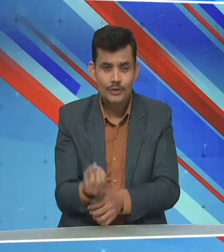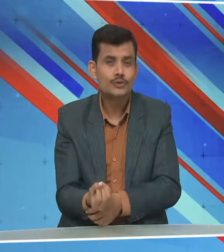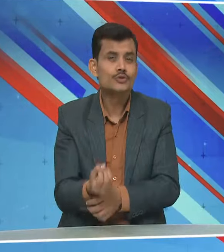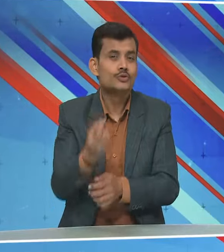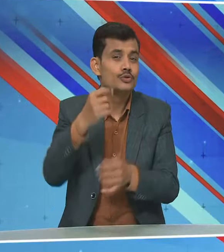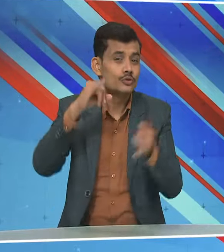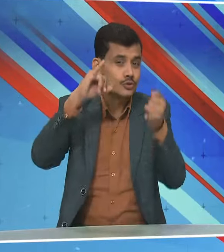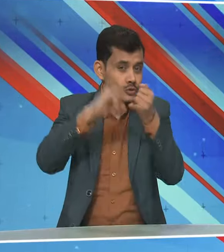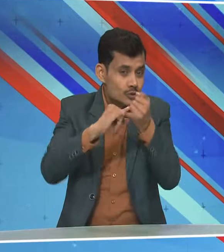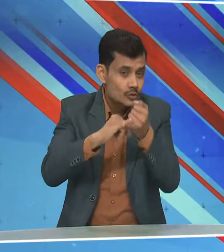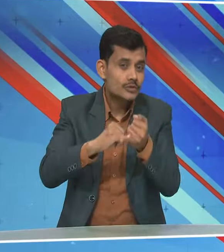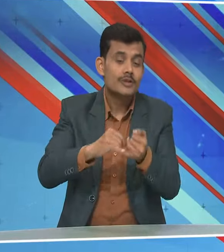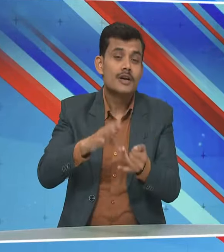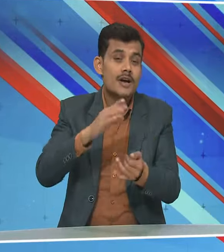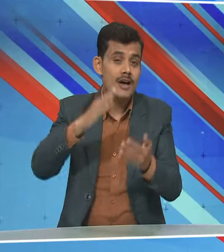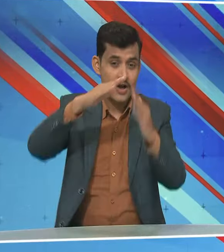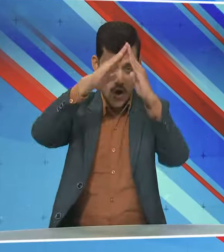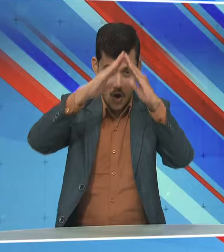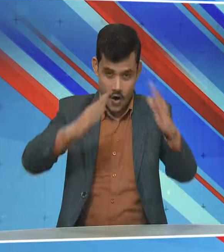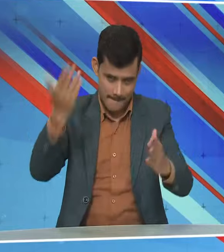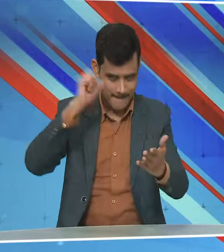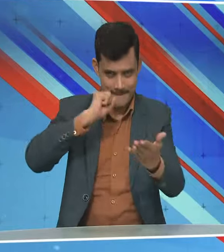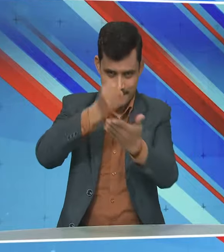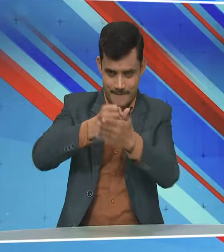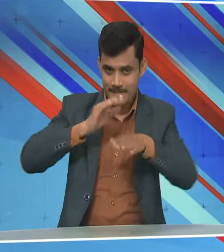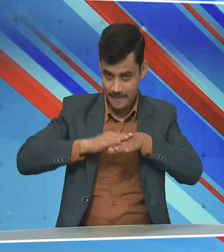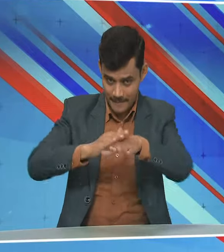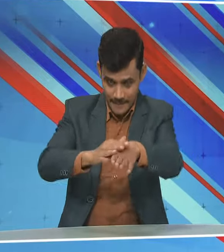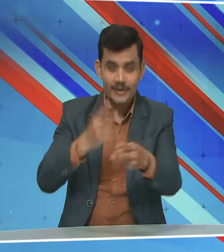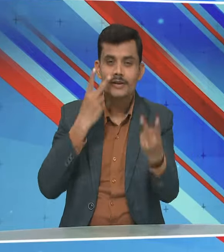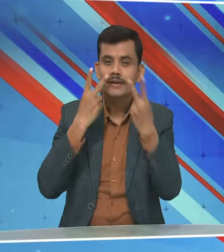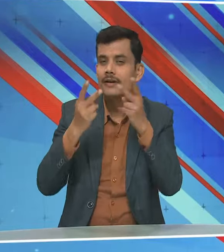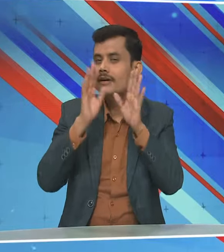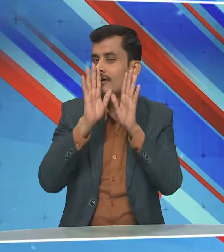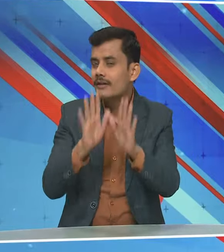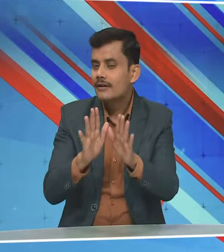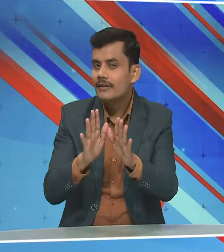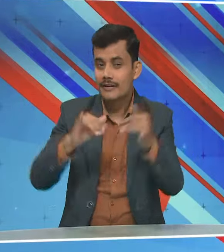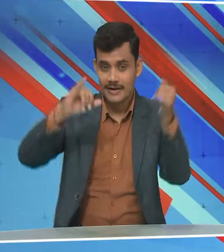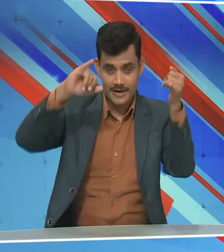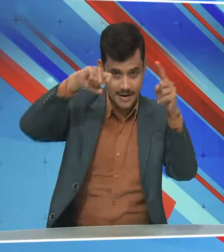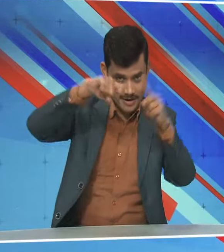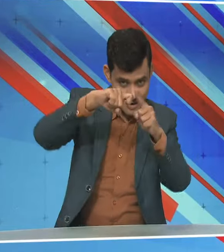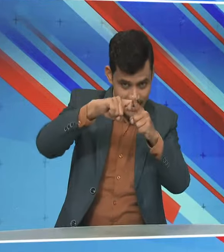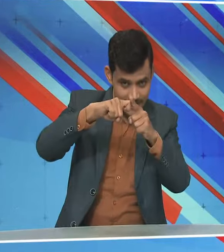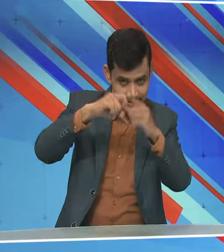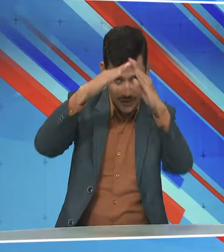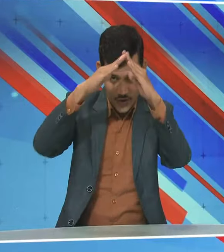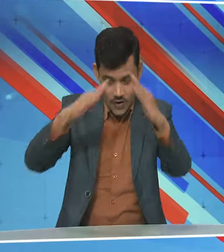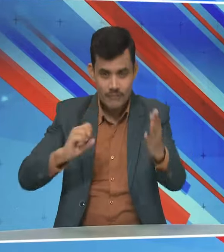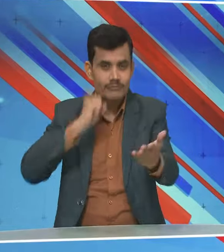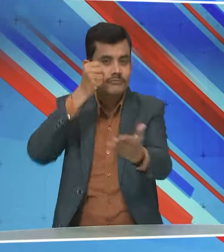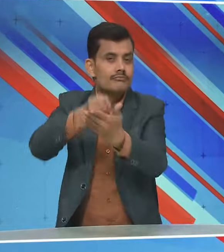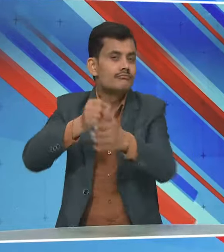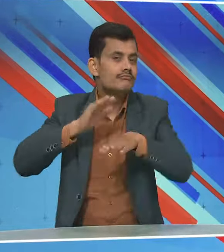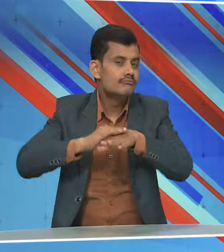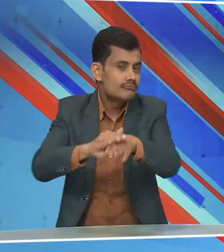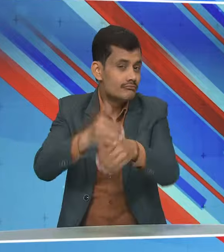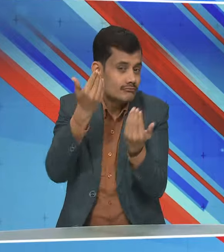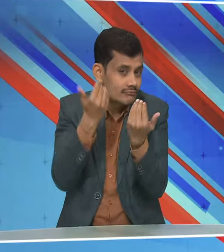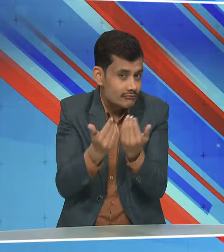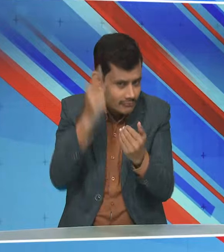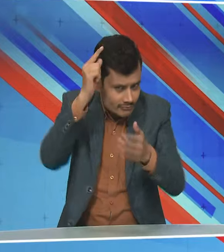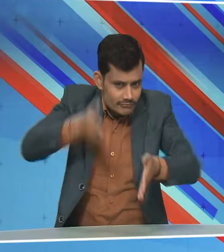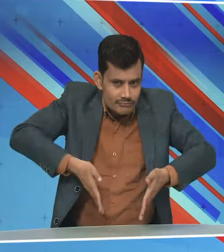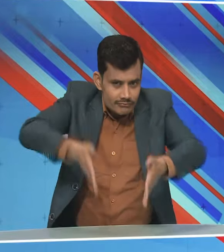भारती का आवास जिसमें वो कभी रहे थे उसको देखा कांची मठ में गए और अब इन